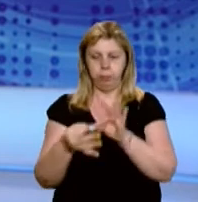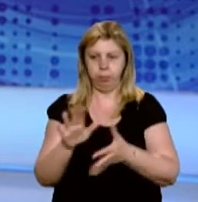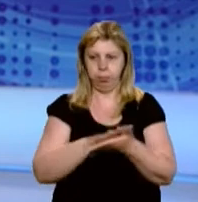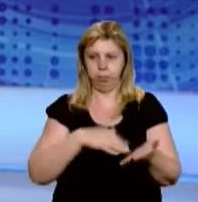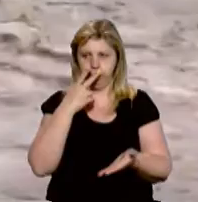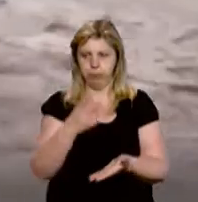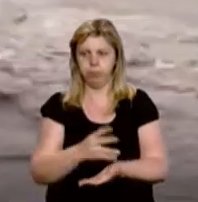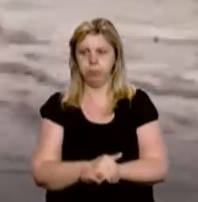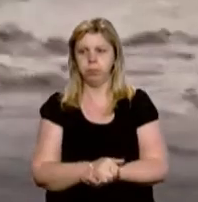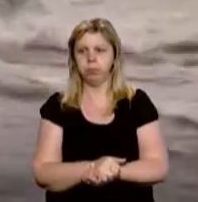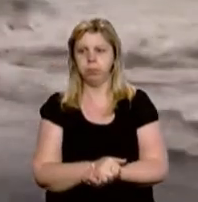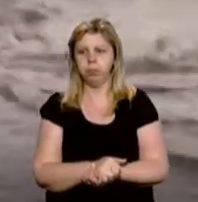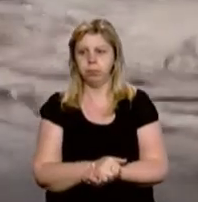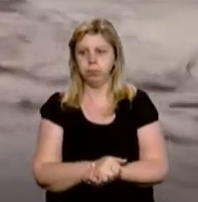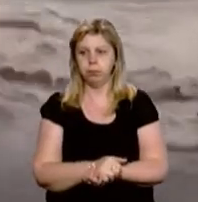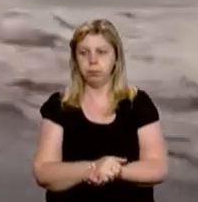дивіться далі.